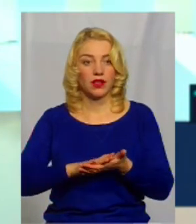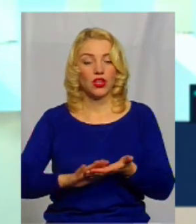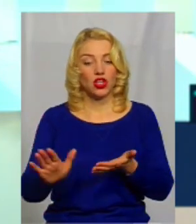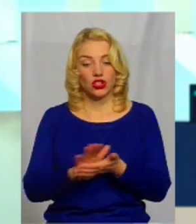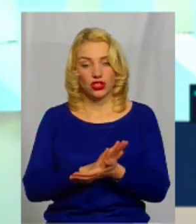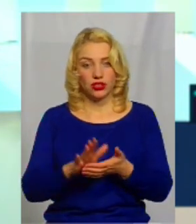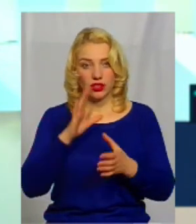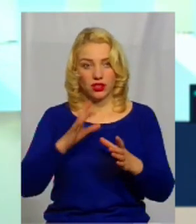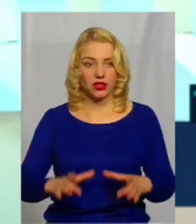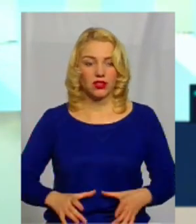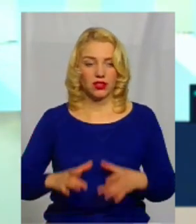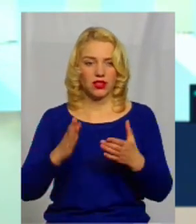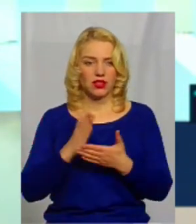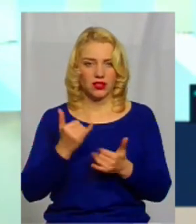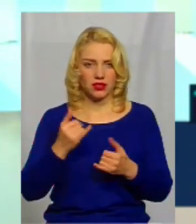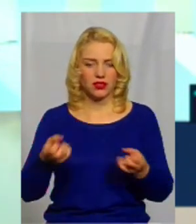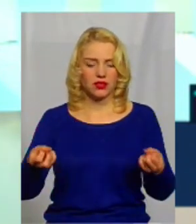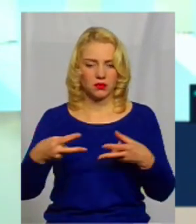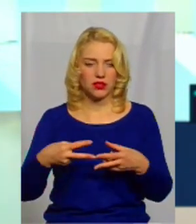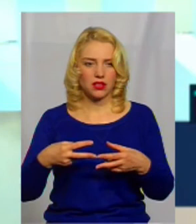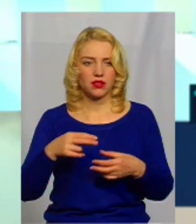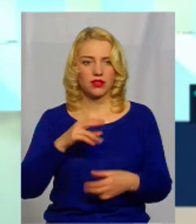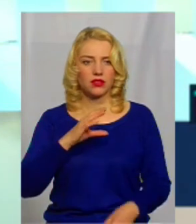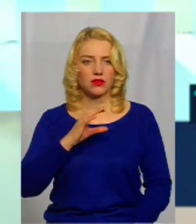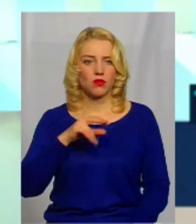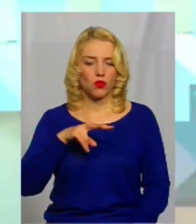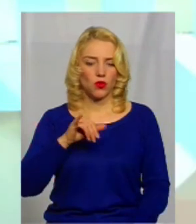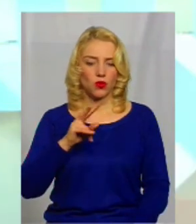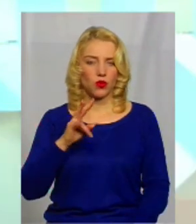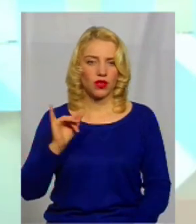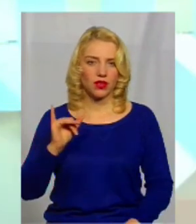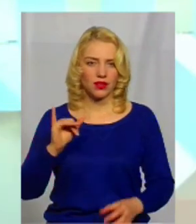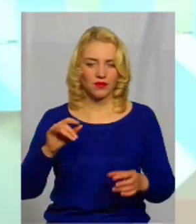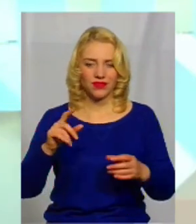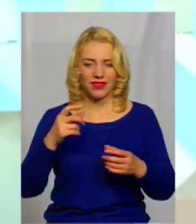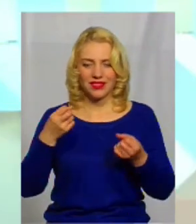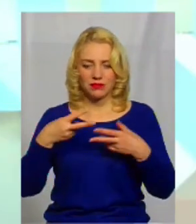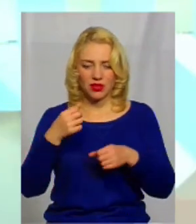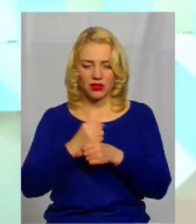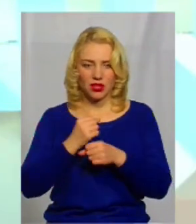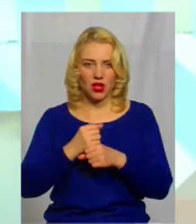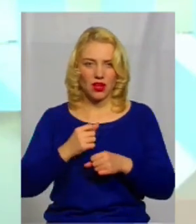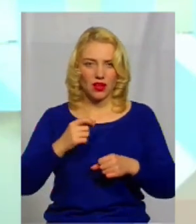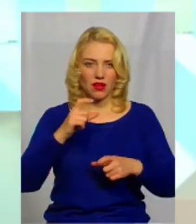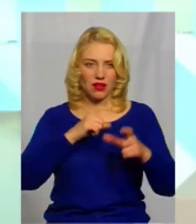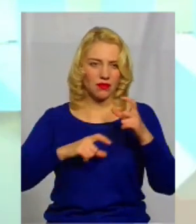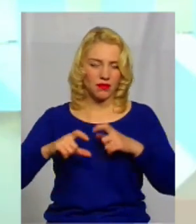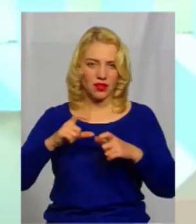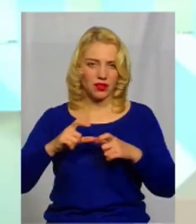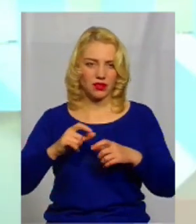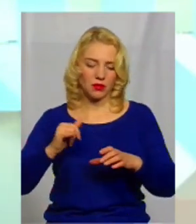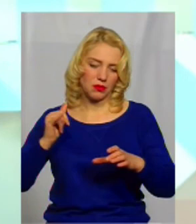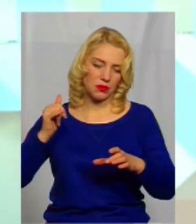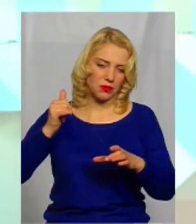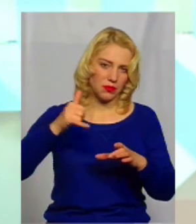Чистити криницю є зараз теж спеціальні сполуки, які можна туди, раствор робиться, запускається